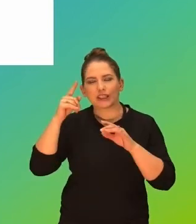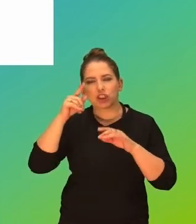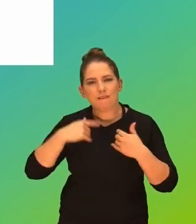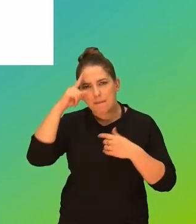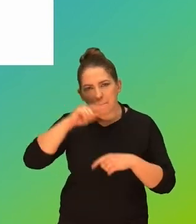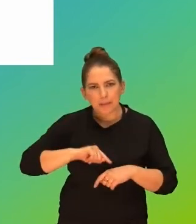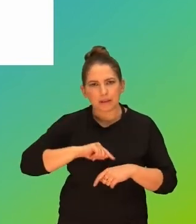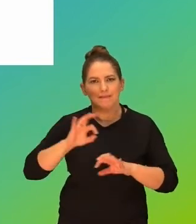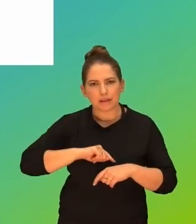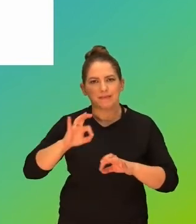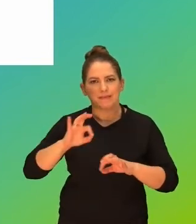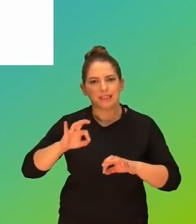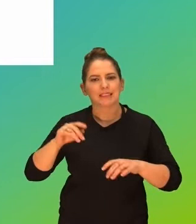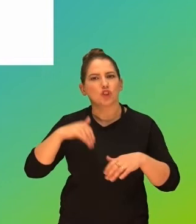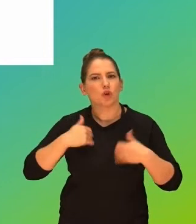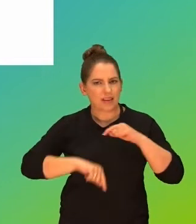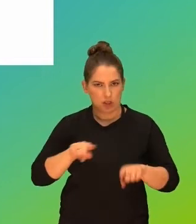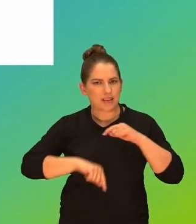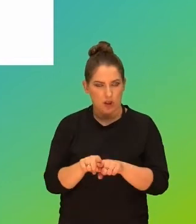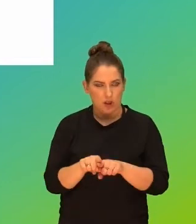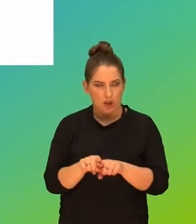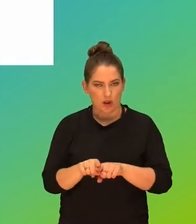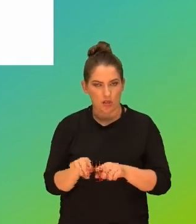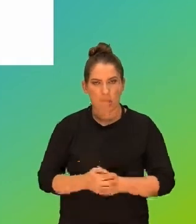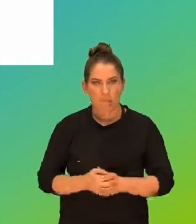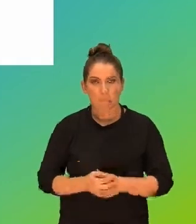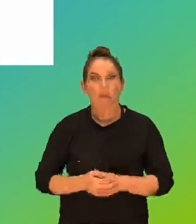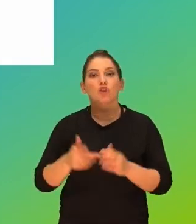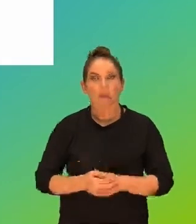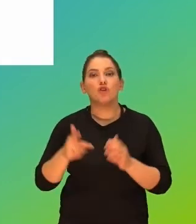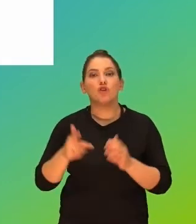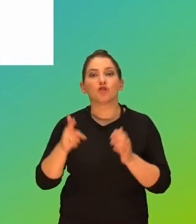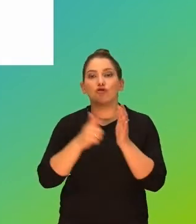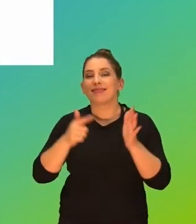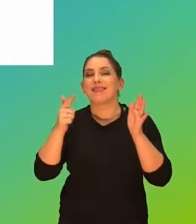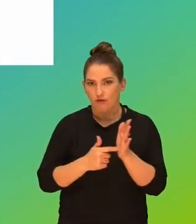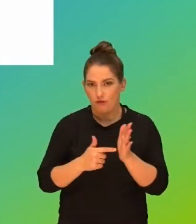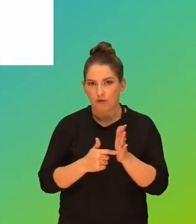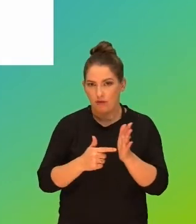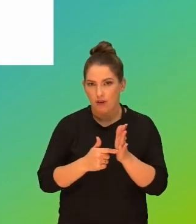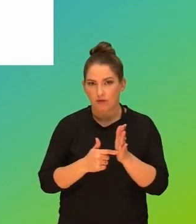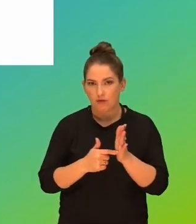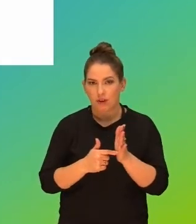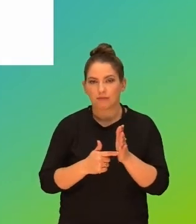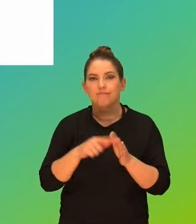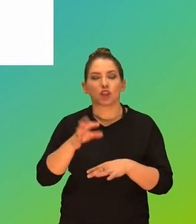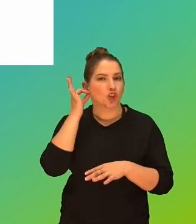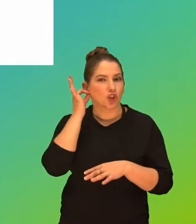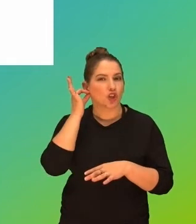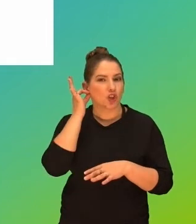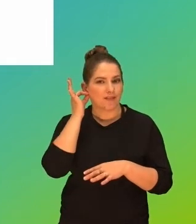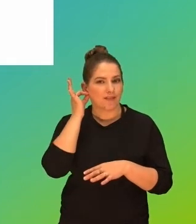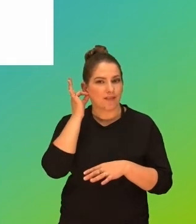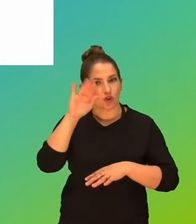na jego zdrowie fizyczne również. I częściej, najczęściej są to dziewczęta